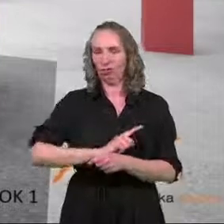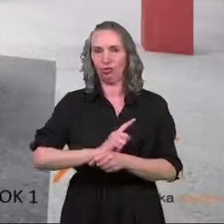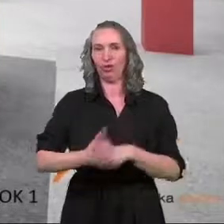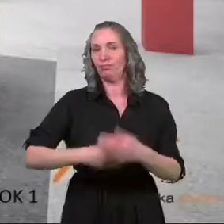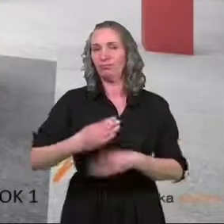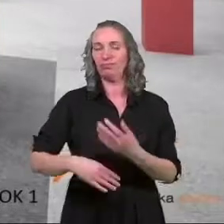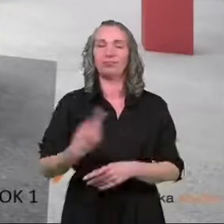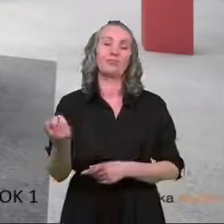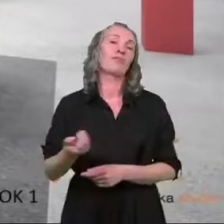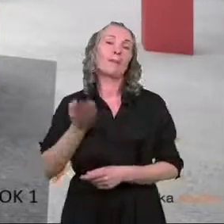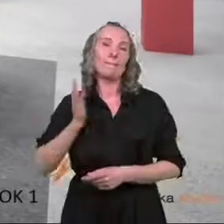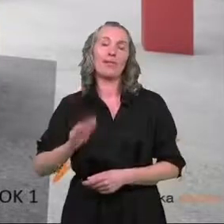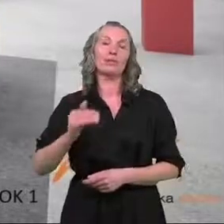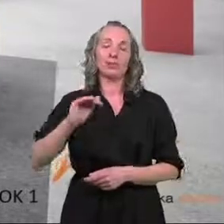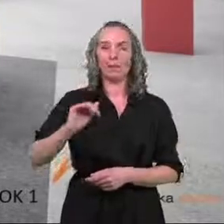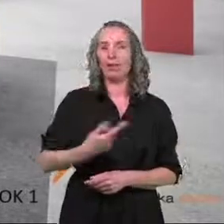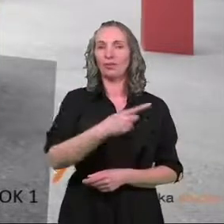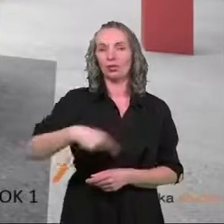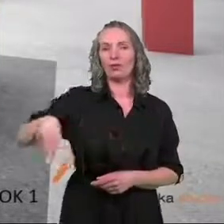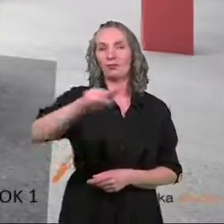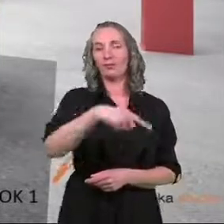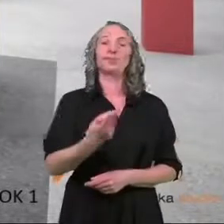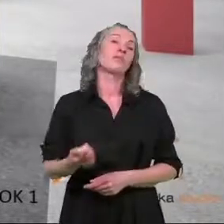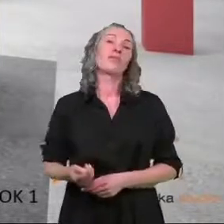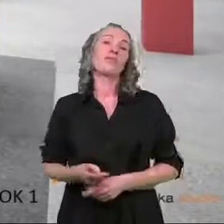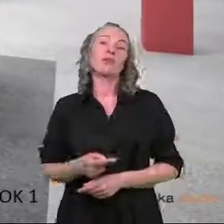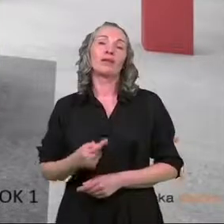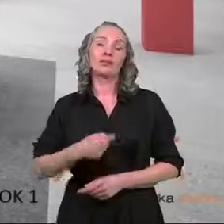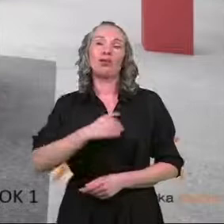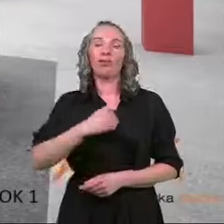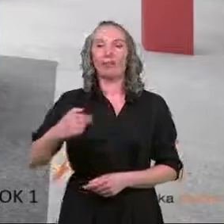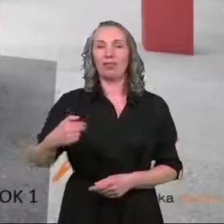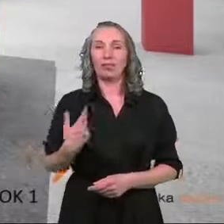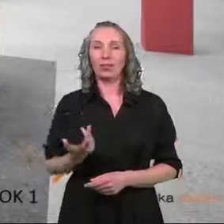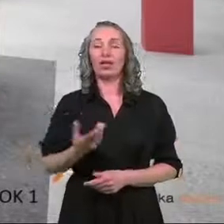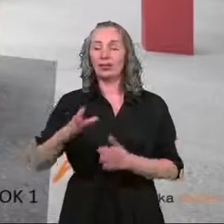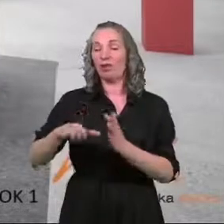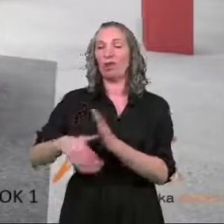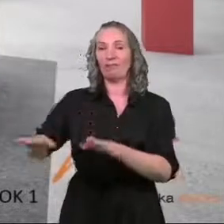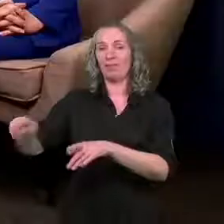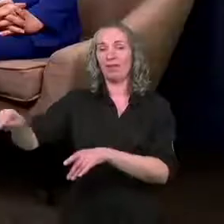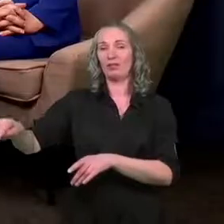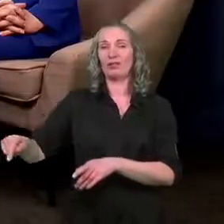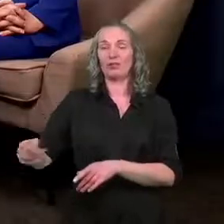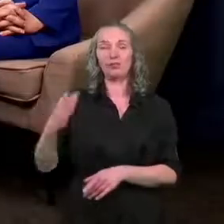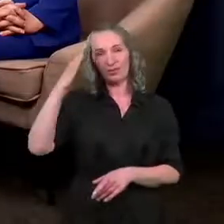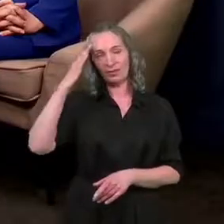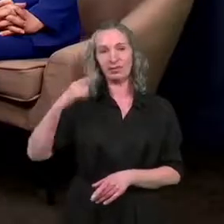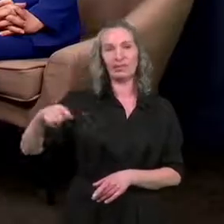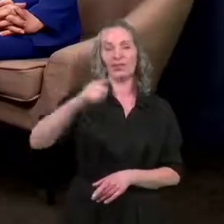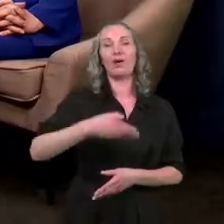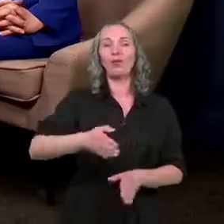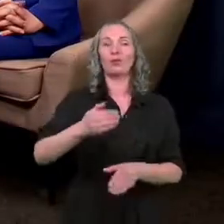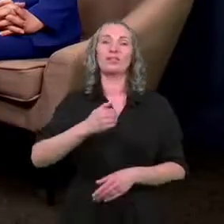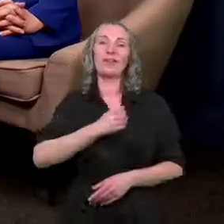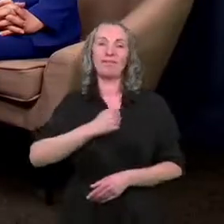szybko, będziemy mogli Państwa do tego naszego miejsca, znanego Państwu przy ulicy